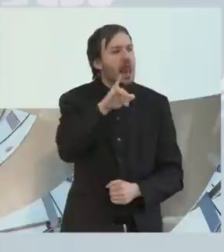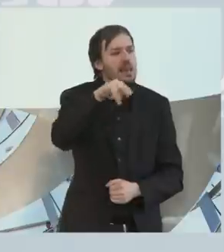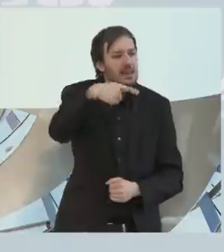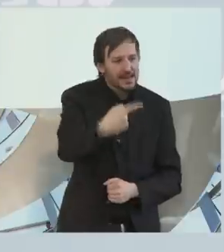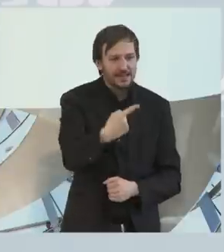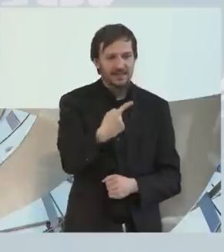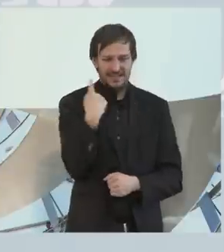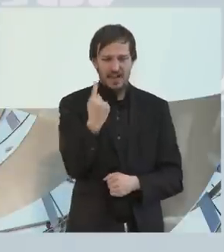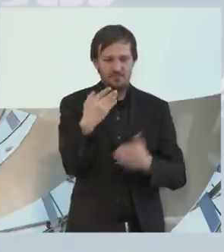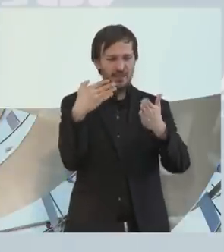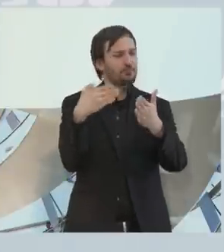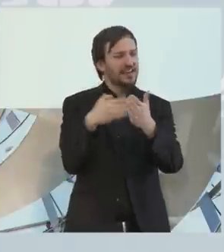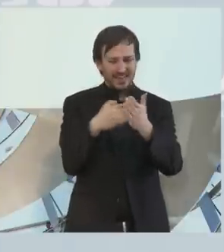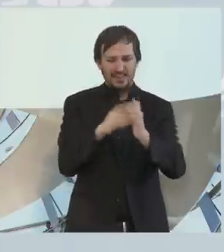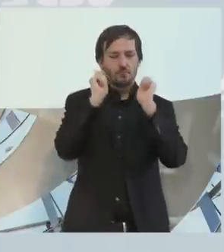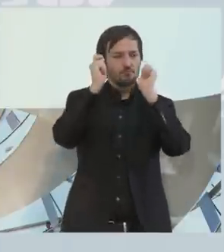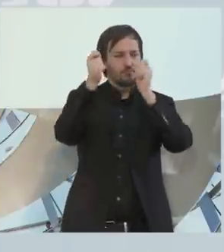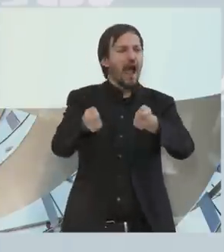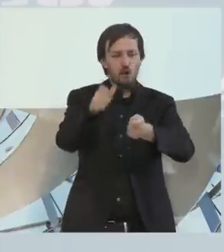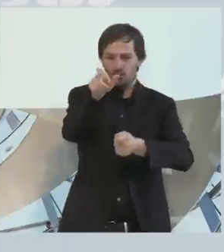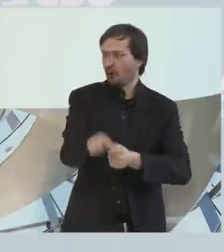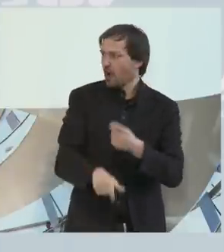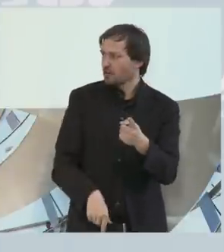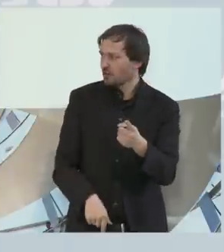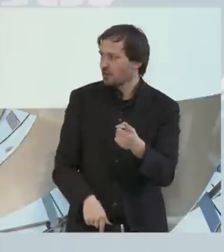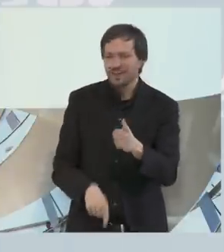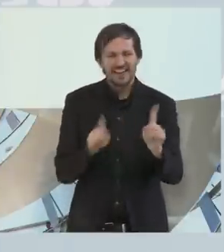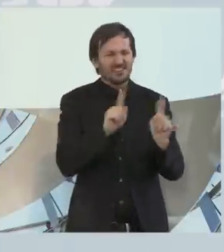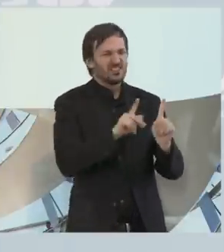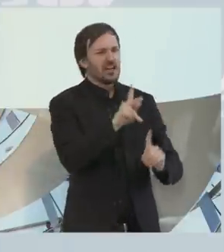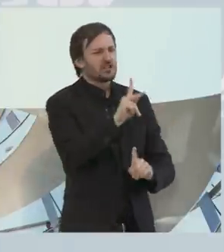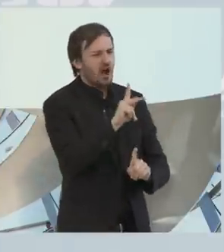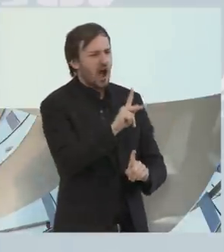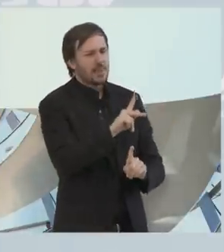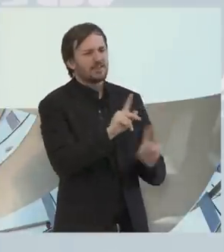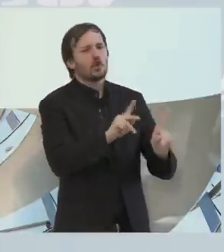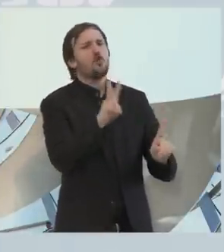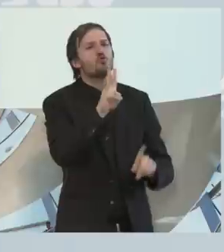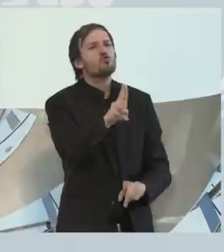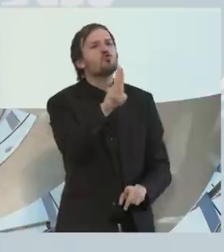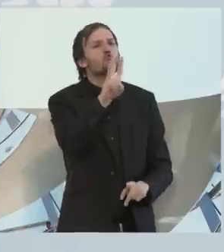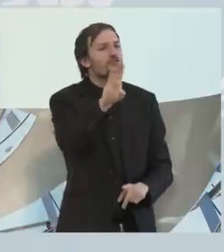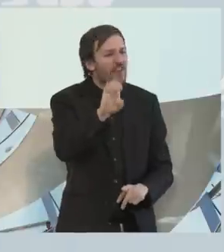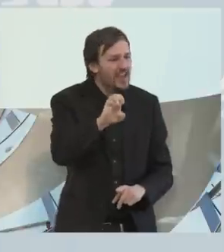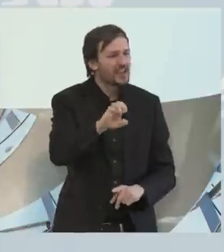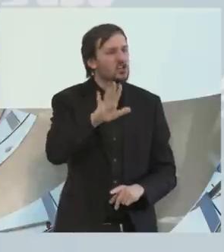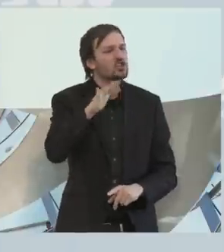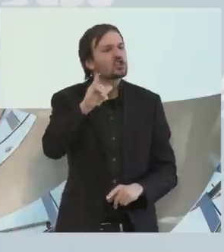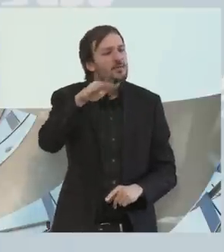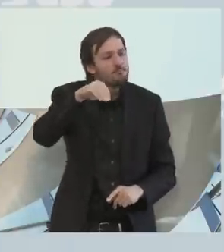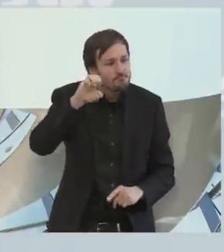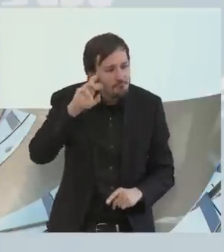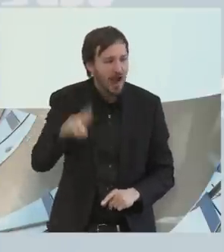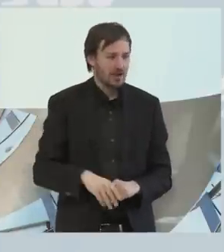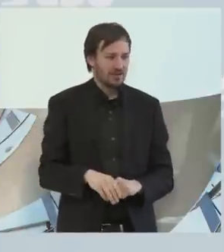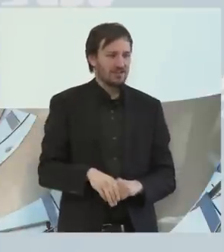hat diesen, nein, nicht Karl Schieberling, sondern Uwe Schummer, zum Karl Schieberling komme ich